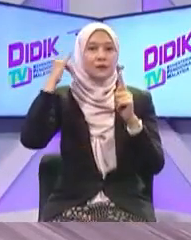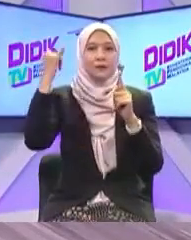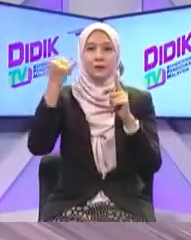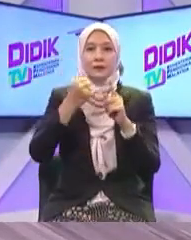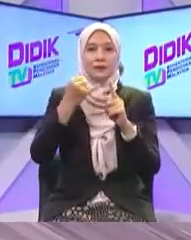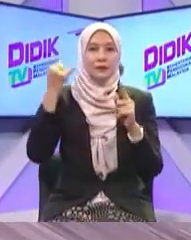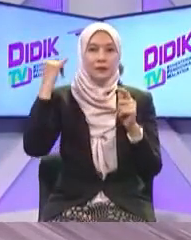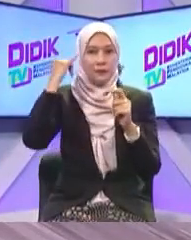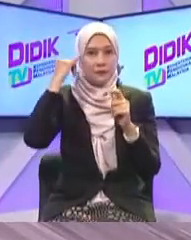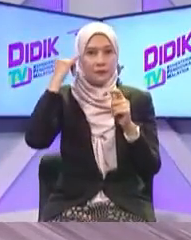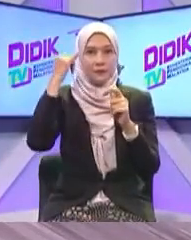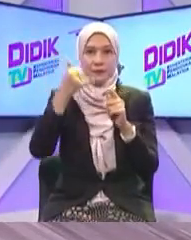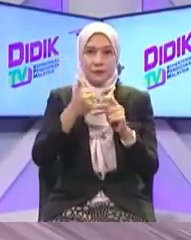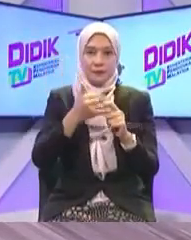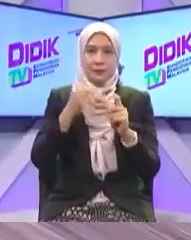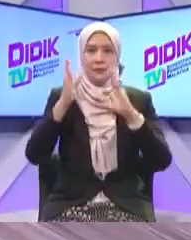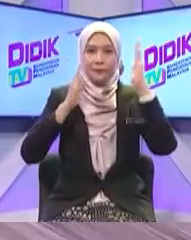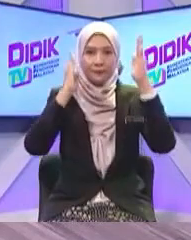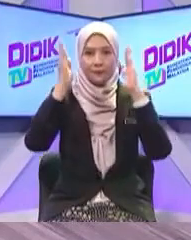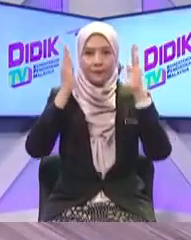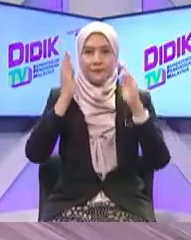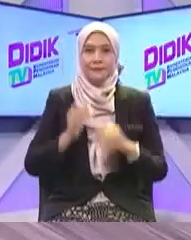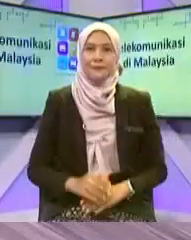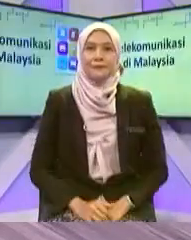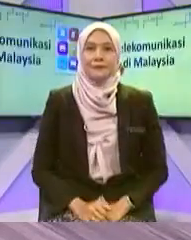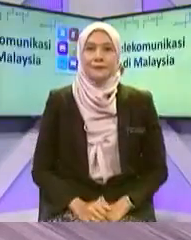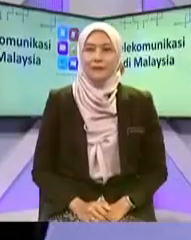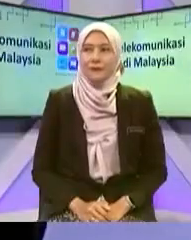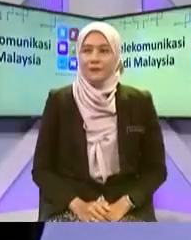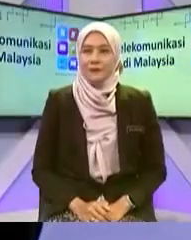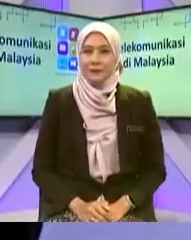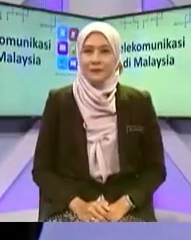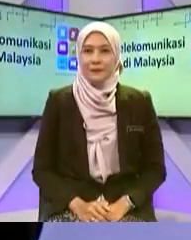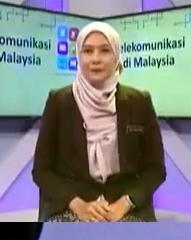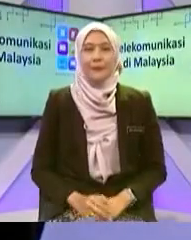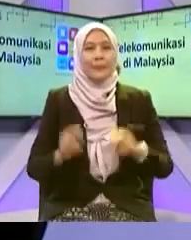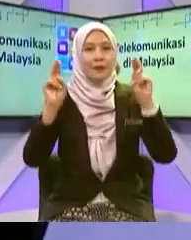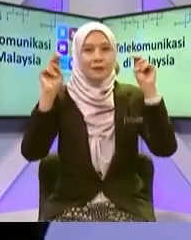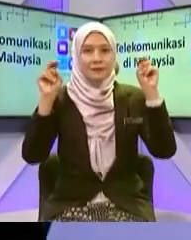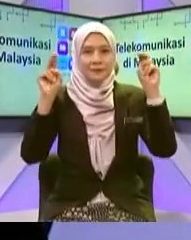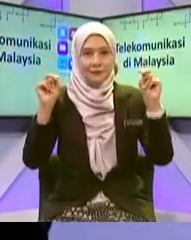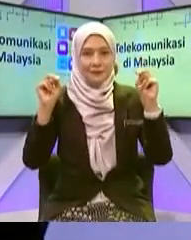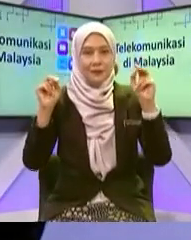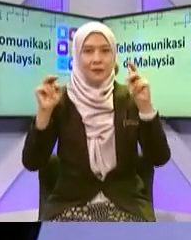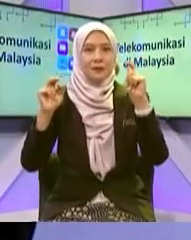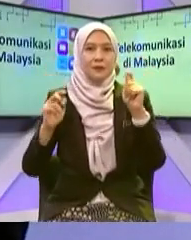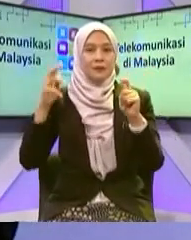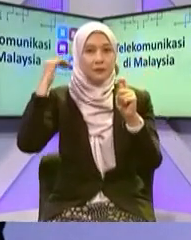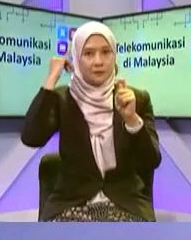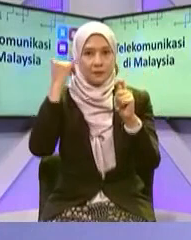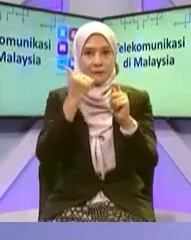Malaysia Di Malaysia Baik Tanpa mereka ada masa lagi Jom kita mulai Kita teruskan Topik kita pada hari ni Adalah telekomunikasi Di